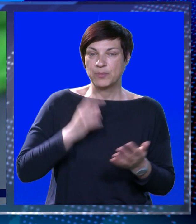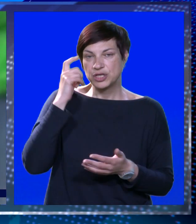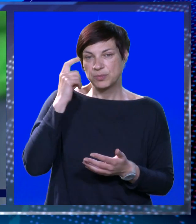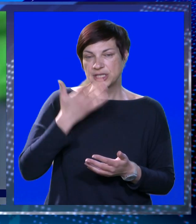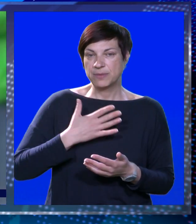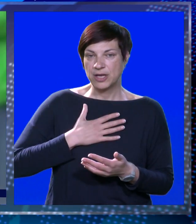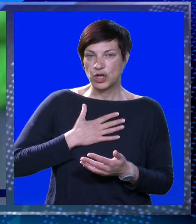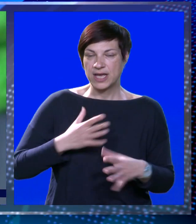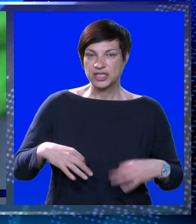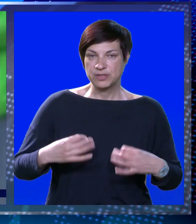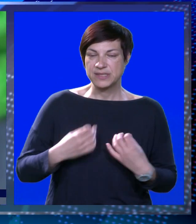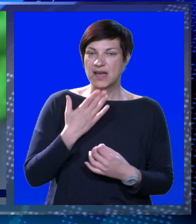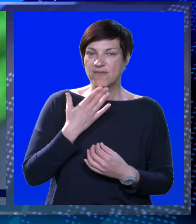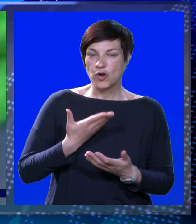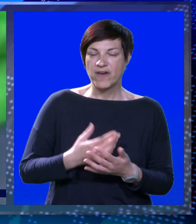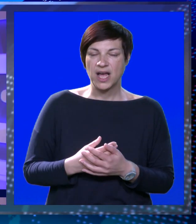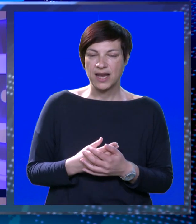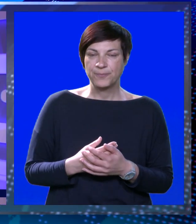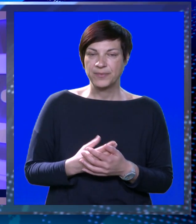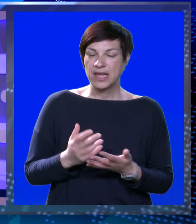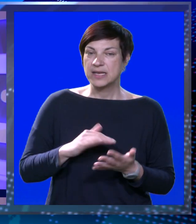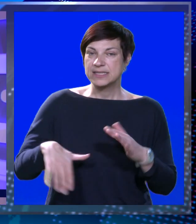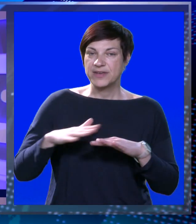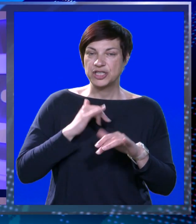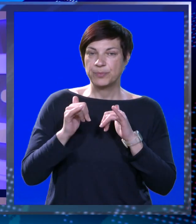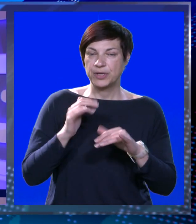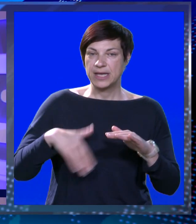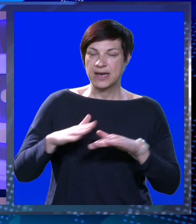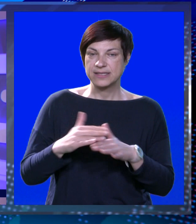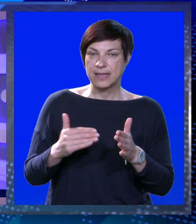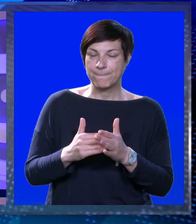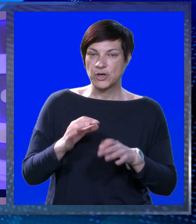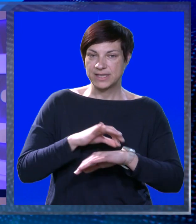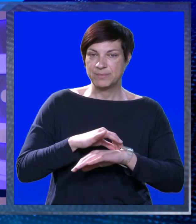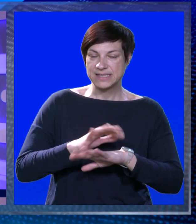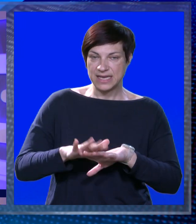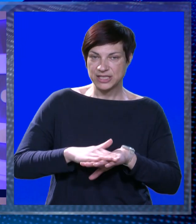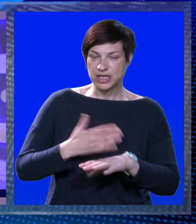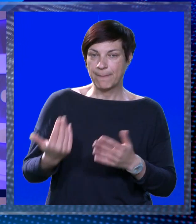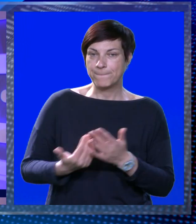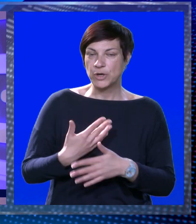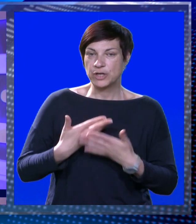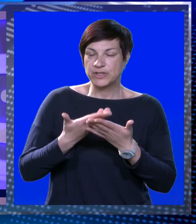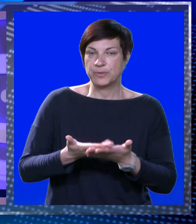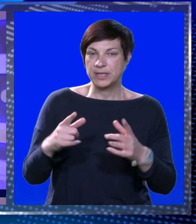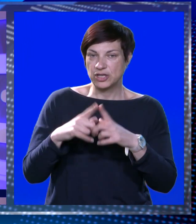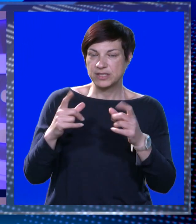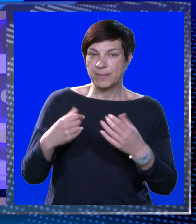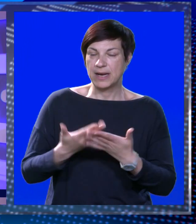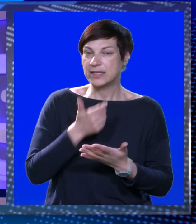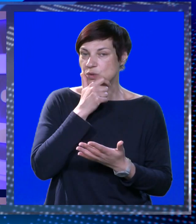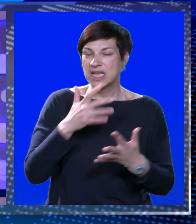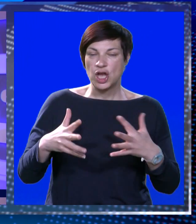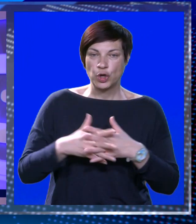počnemo razmišljati o našem zdravlju. Hvala. S većim brojem turista rasti potreba za liječničkom skrbi. Ponovno će biti dostupna